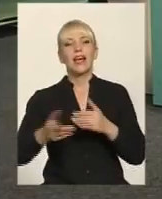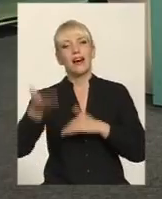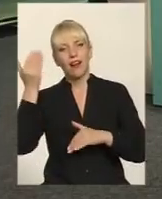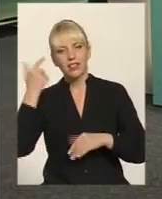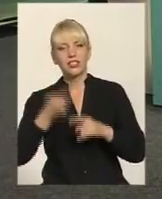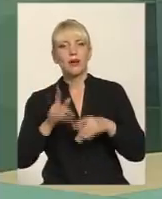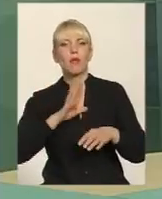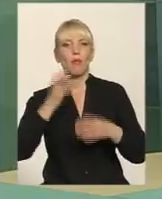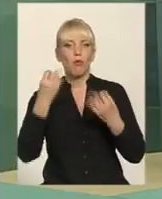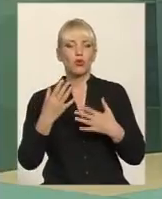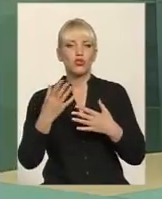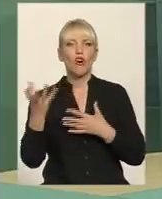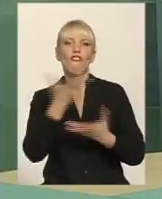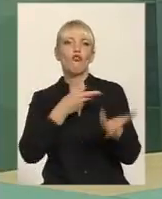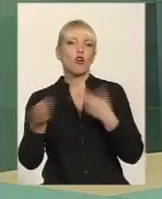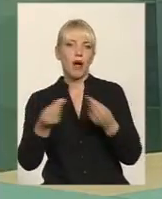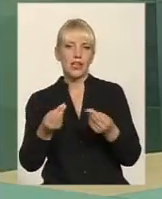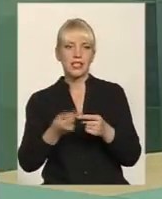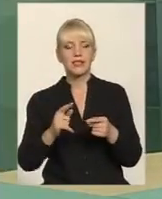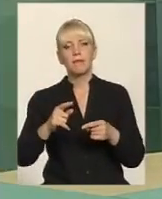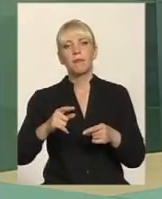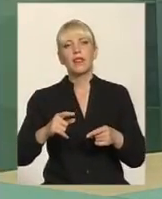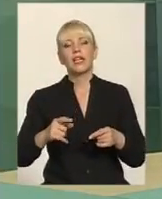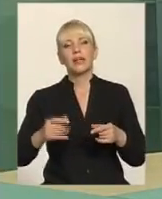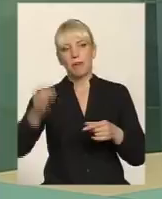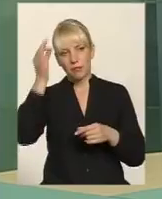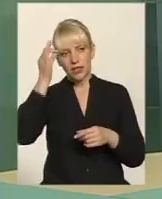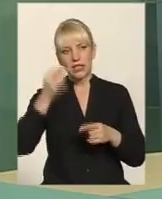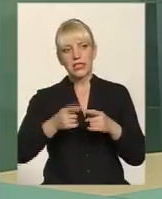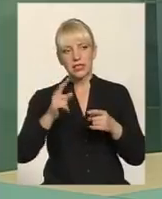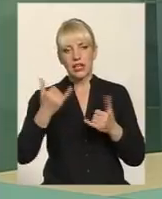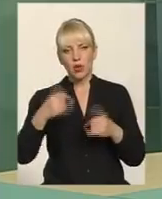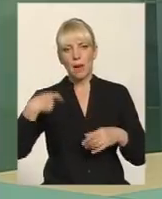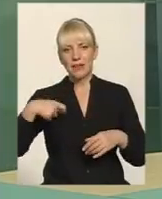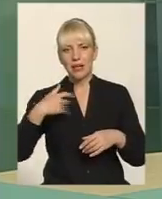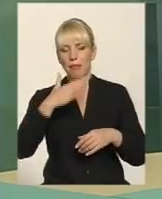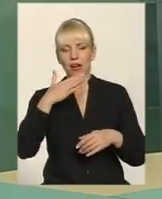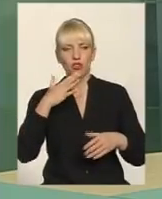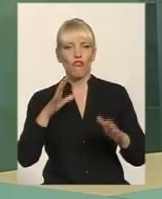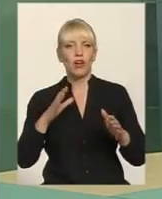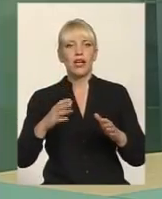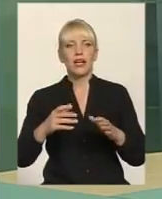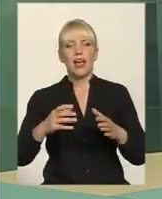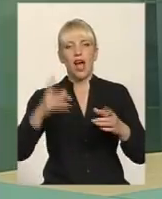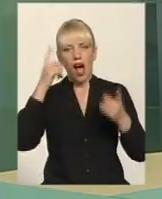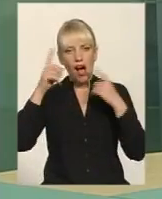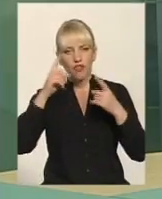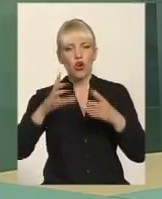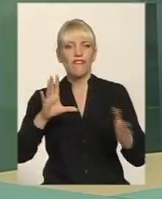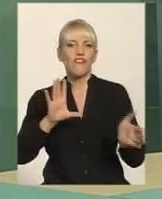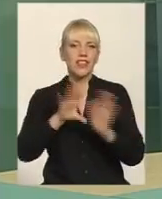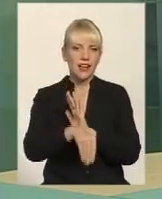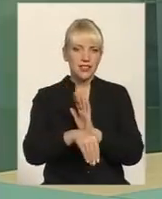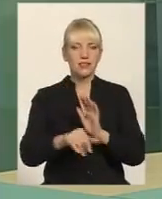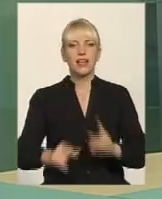формальність. Пам'ятаєте, парламентсько-президентська, президентсько-парламентська. Сьогодні президент вніс і велика група авторів, надзвичайно поважних людей, внесли